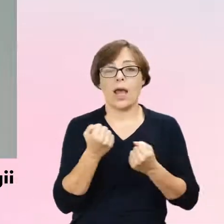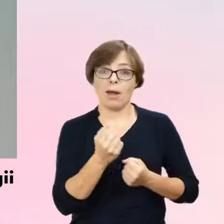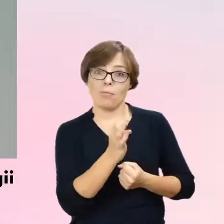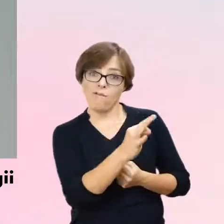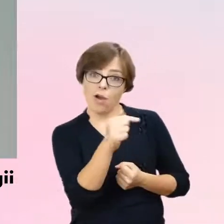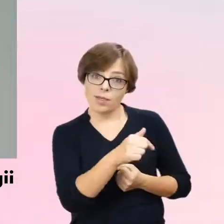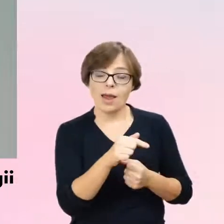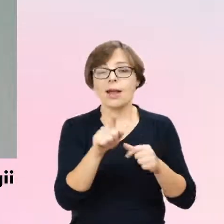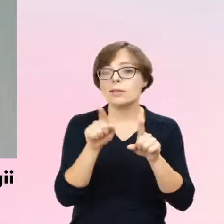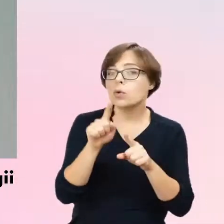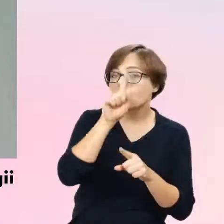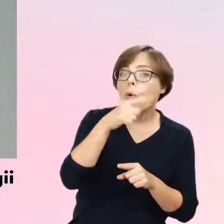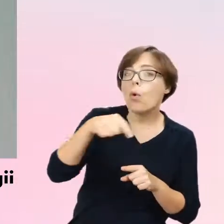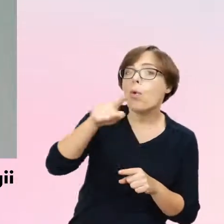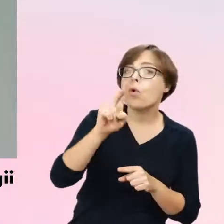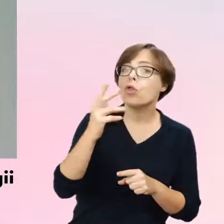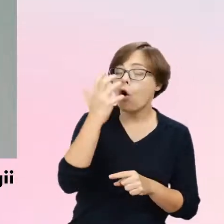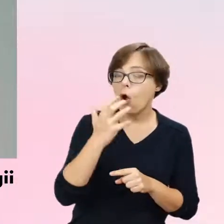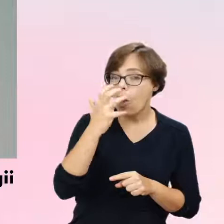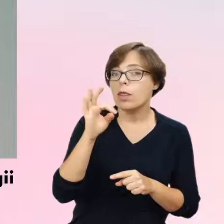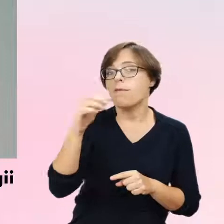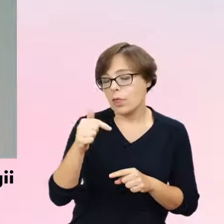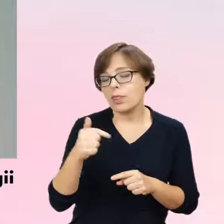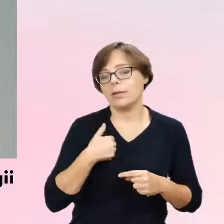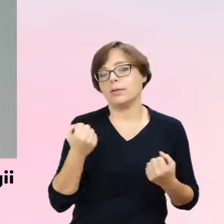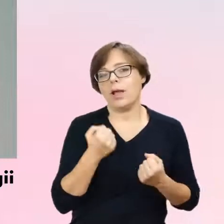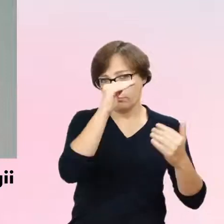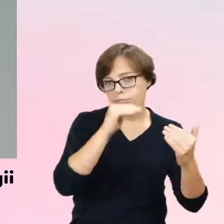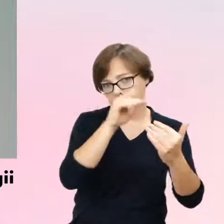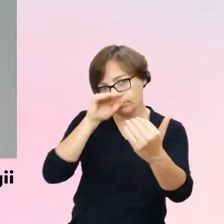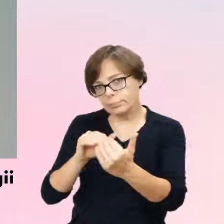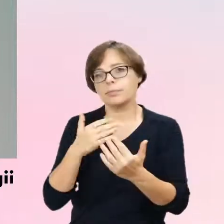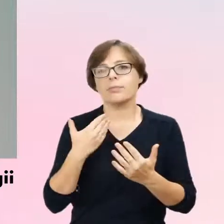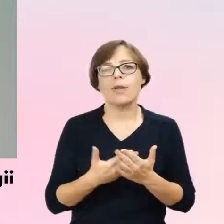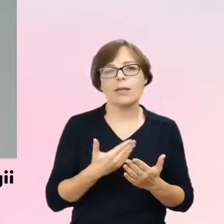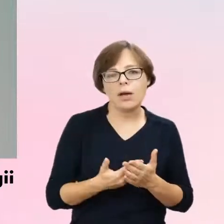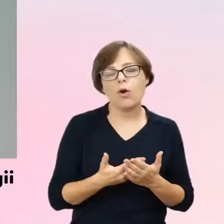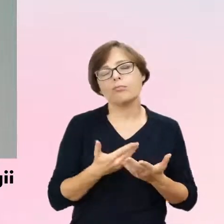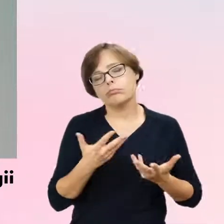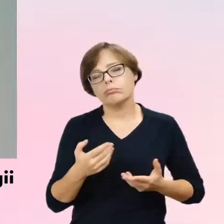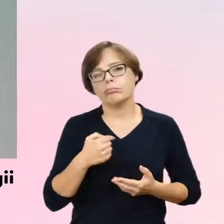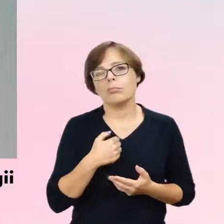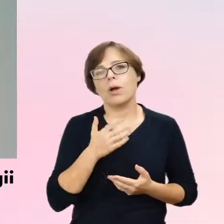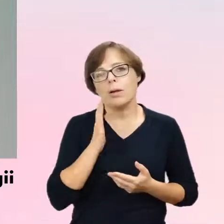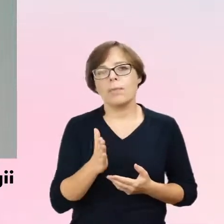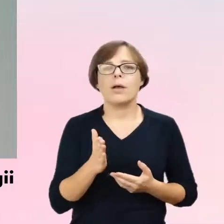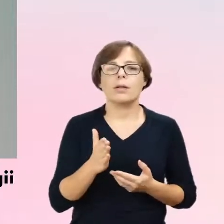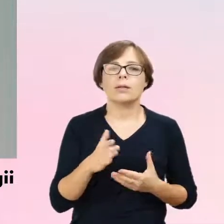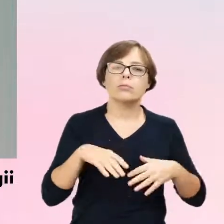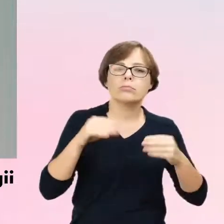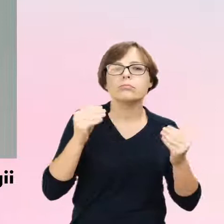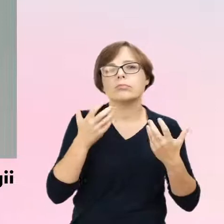grup różnych odbiorców i przez to będę chciała wprowadzić Państwa do zagadnienia